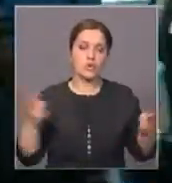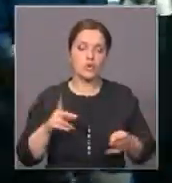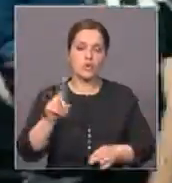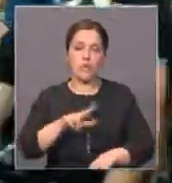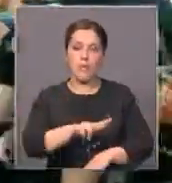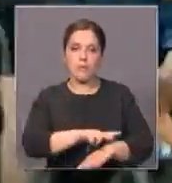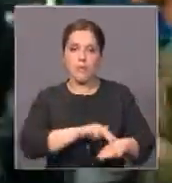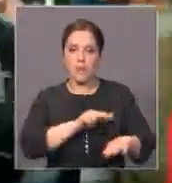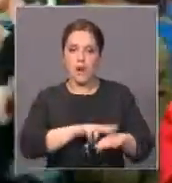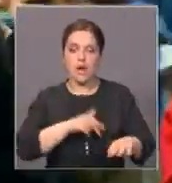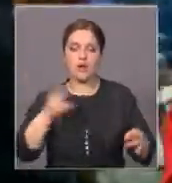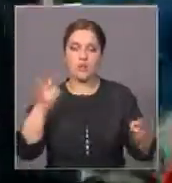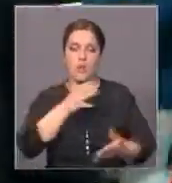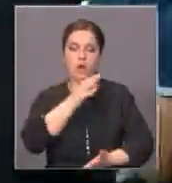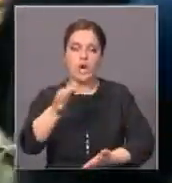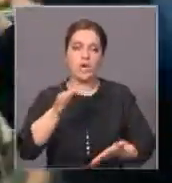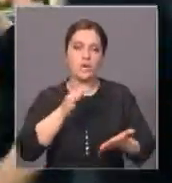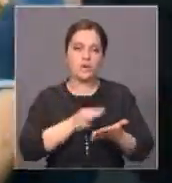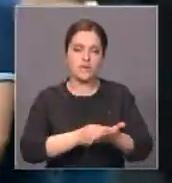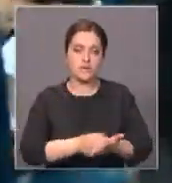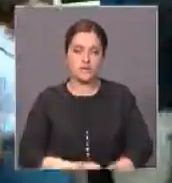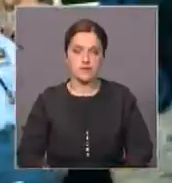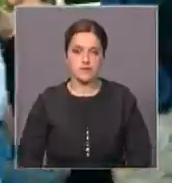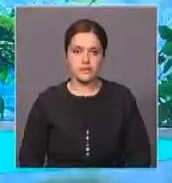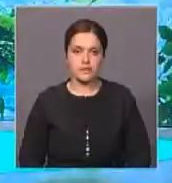полицейские были более ответственными.